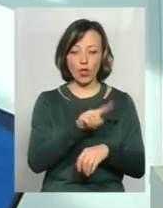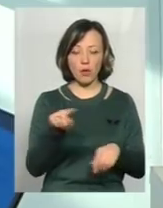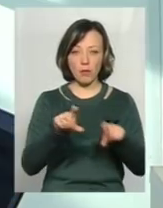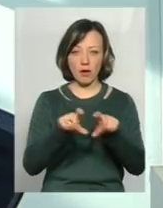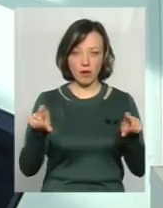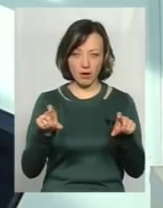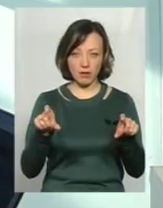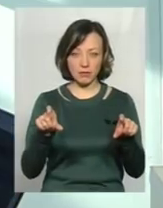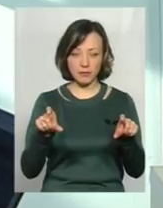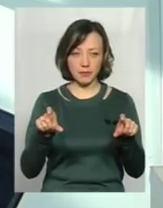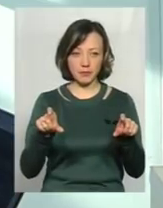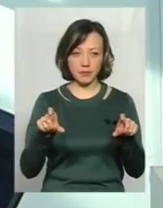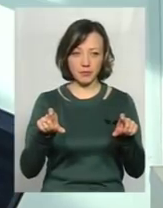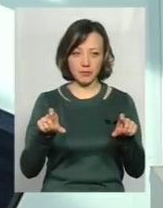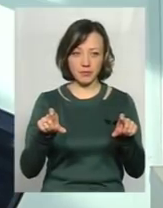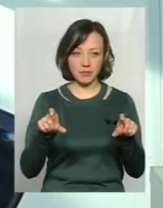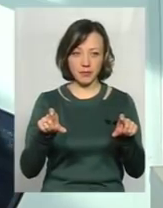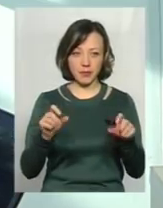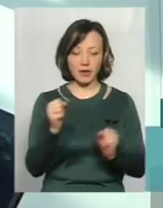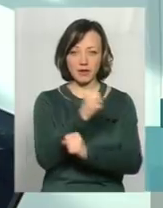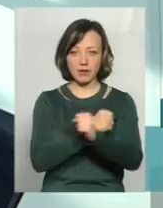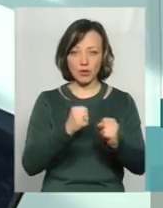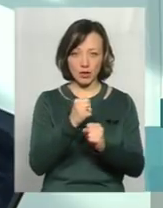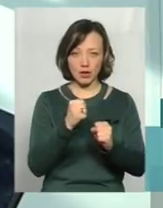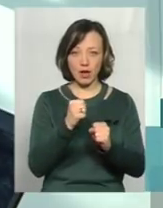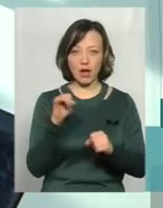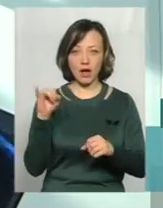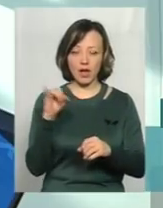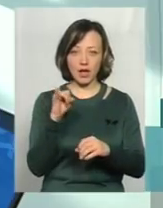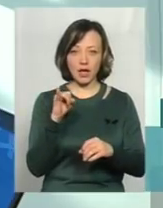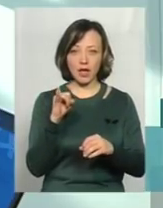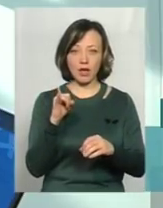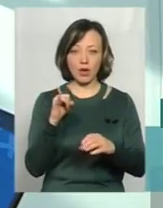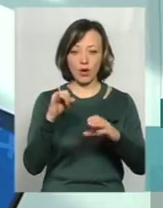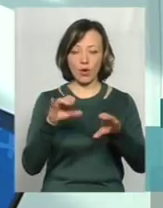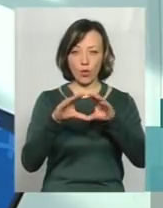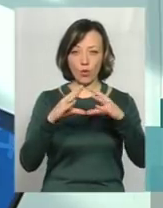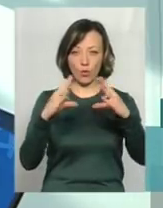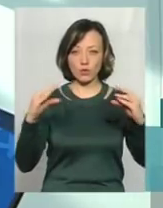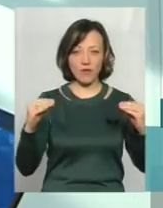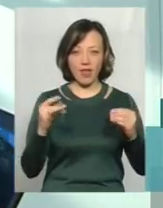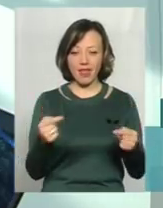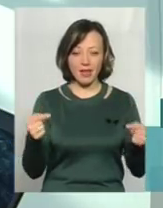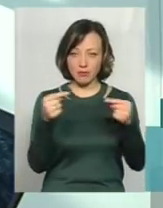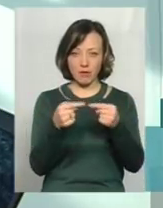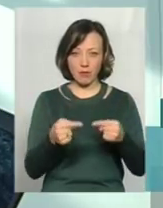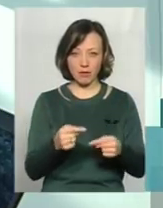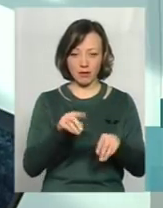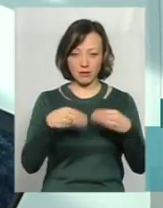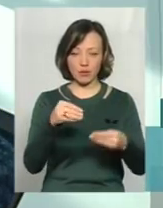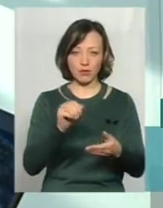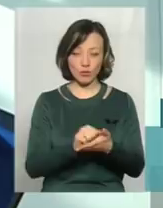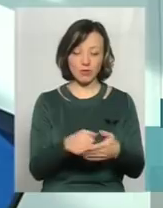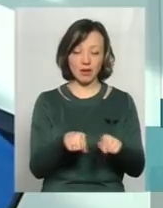двигуна та козова не співпадали з наданими документами. І такі випадки трапляються.